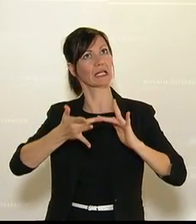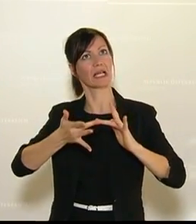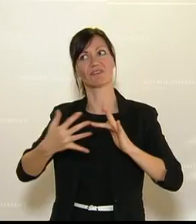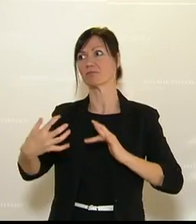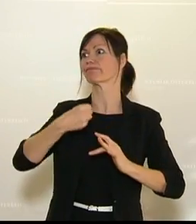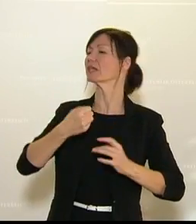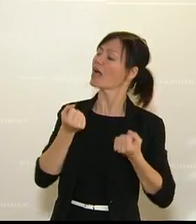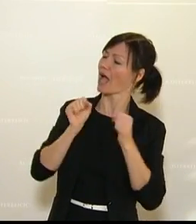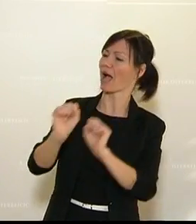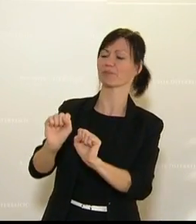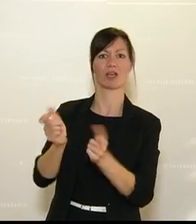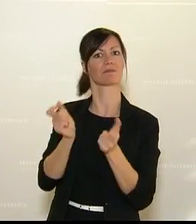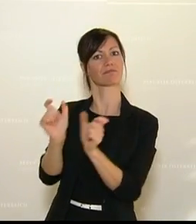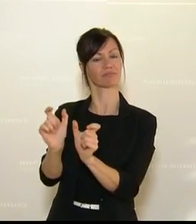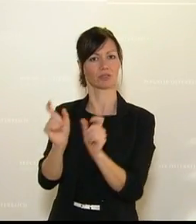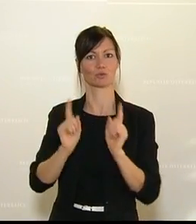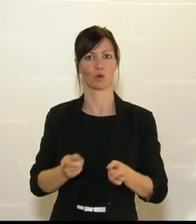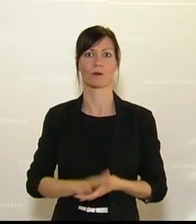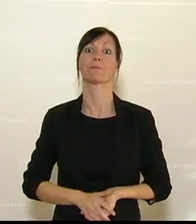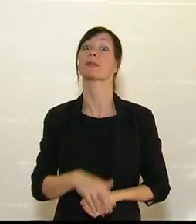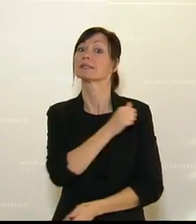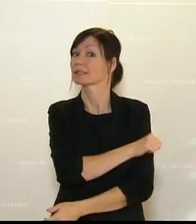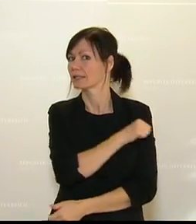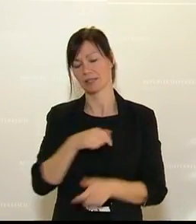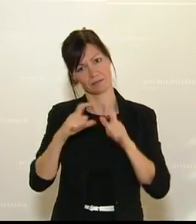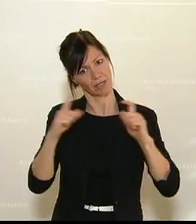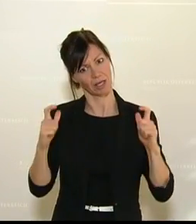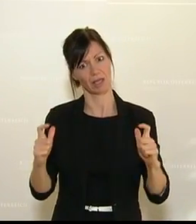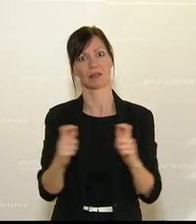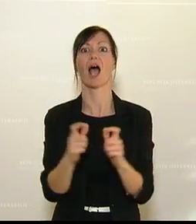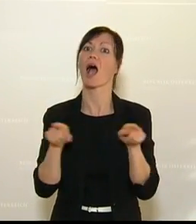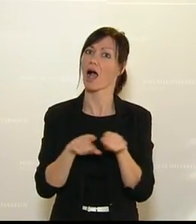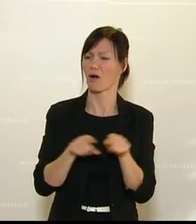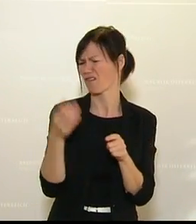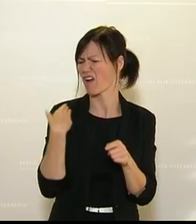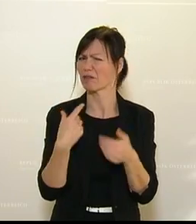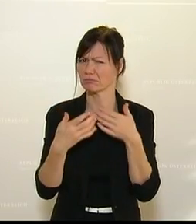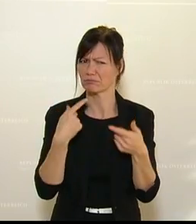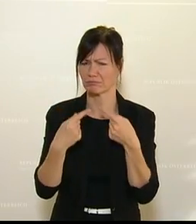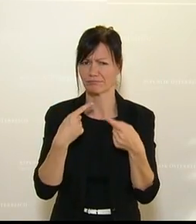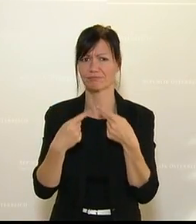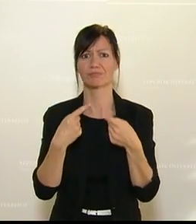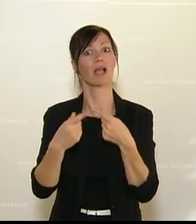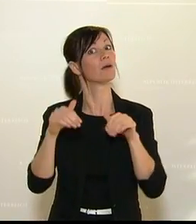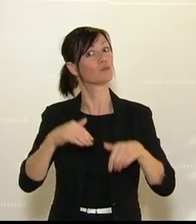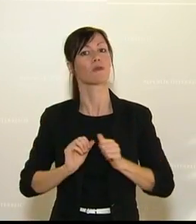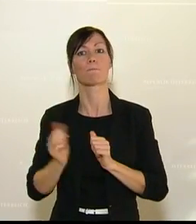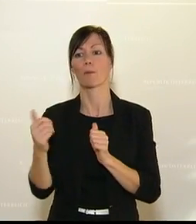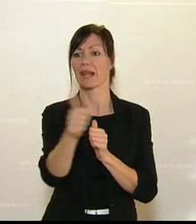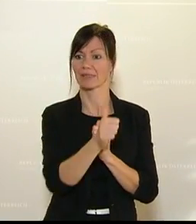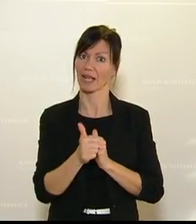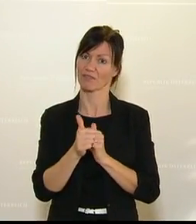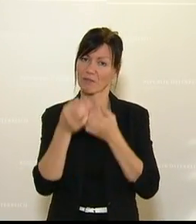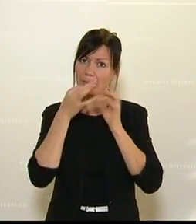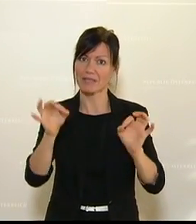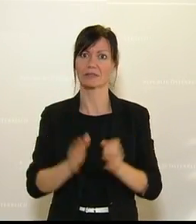Das Sanitätspaket wurde bereits angesprochen. Auch hier muss ohne Zweifel die Mobilität verbessert werden und wir werden endlich damit beginnen